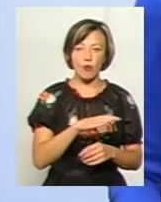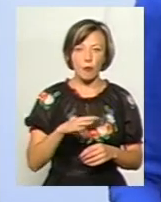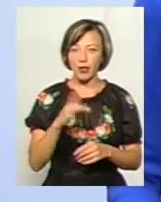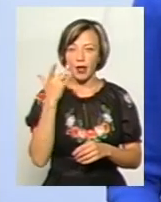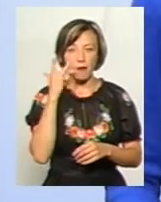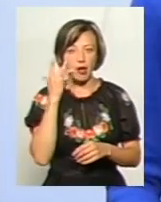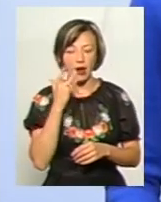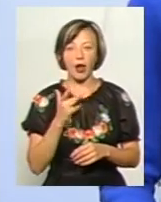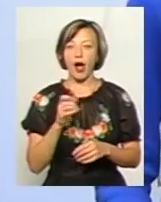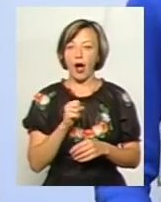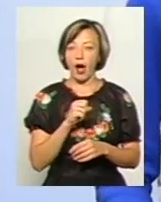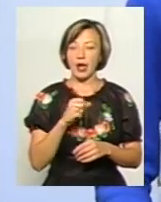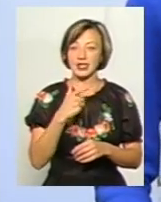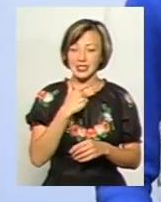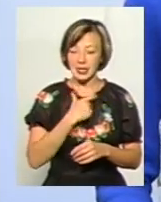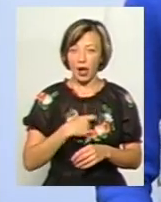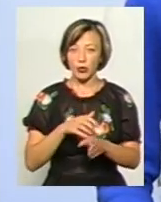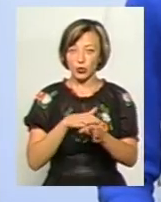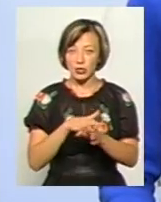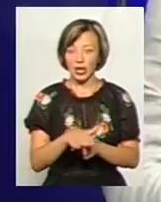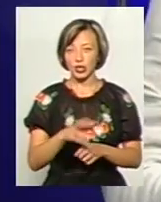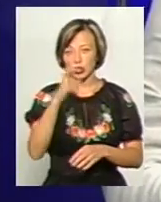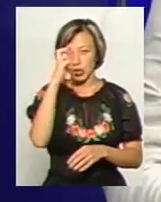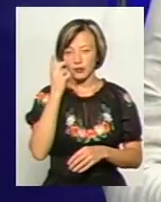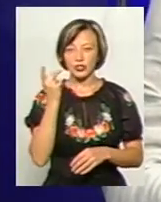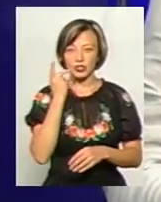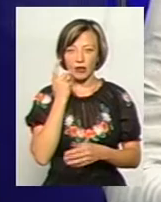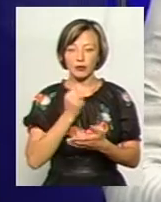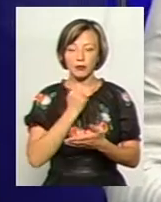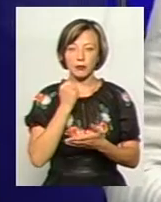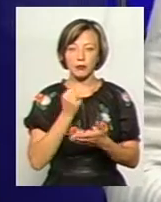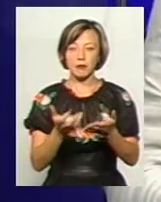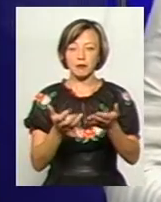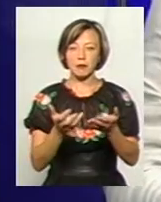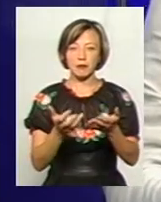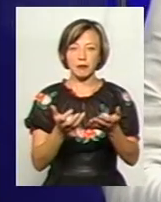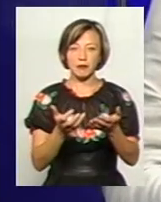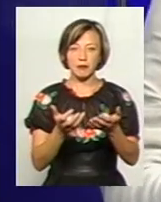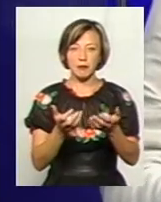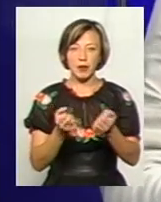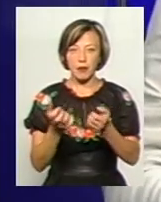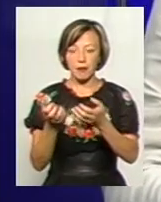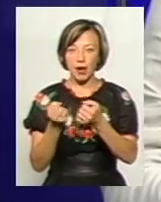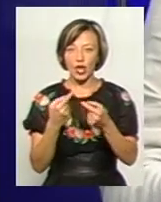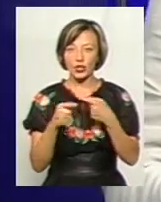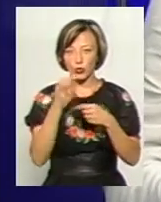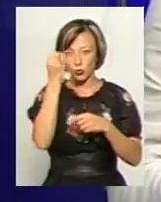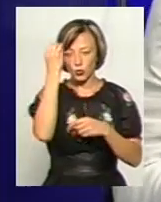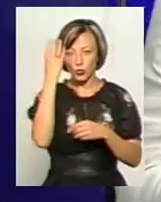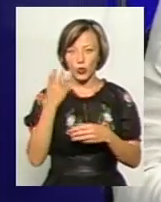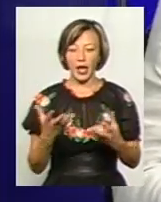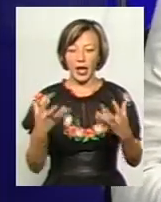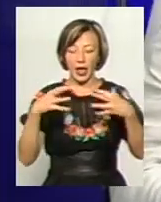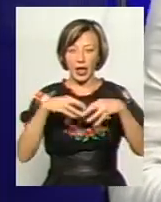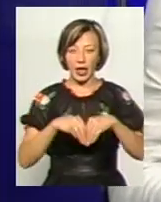на Америку, але самодостатня держава завжди приймає інші культури і генерує, власне,